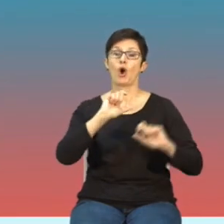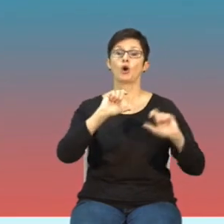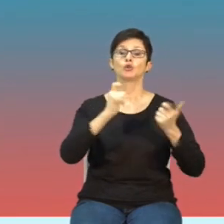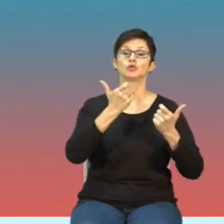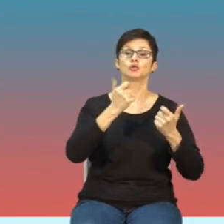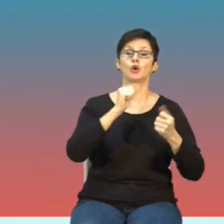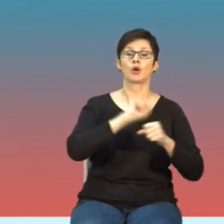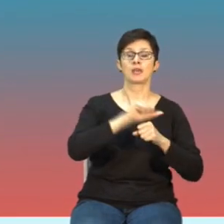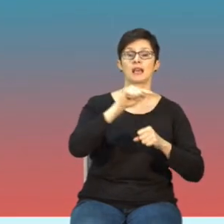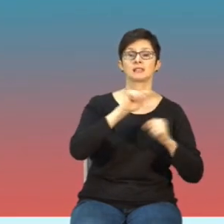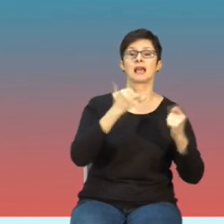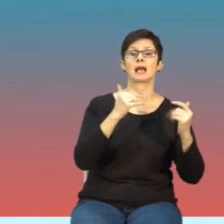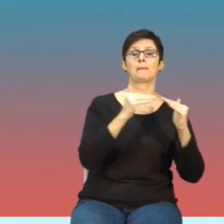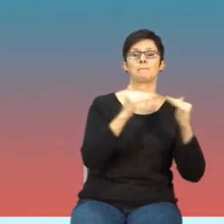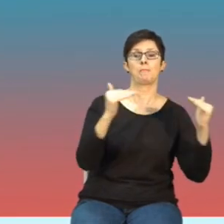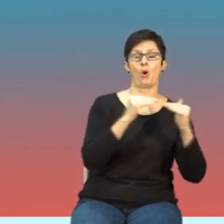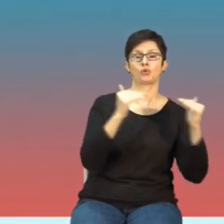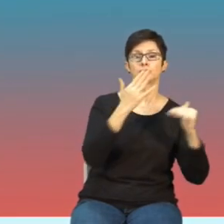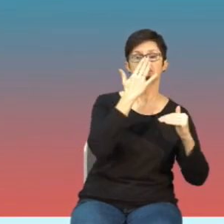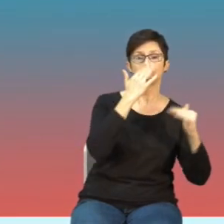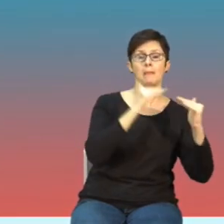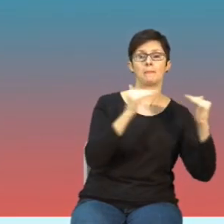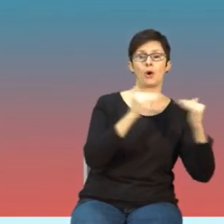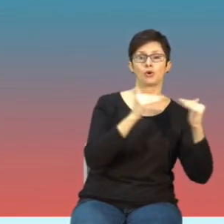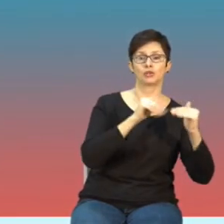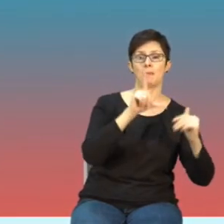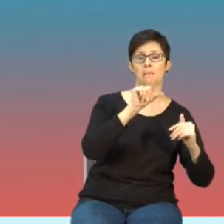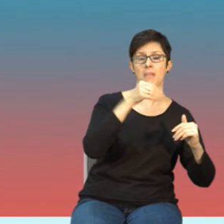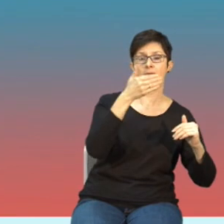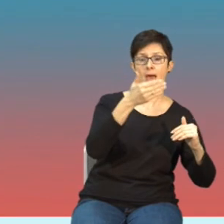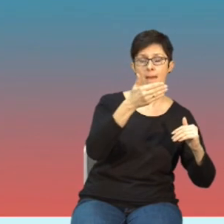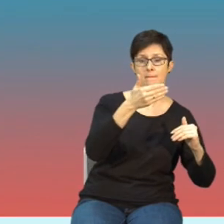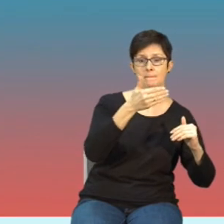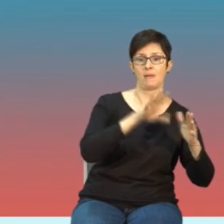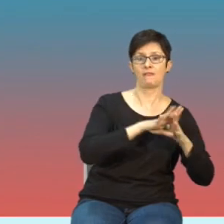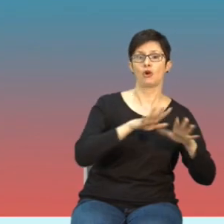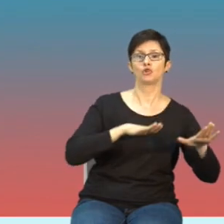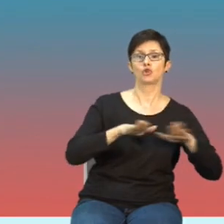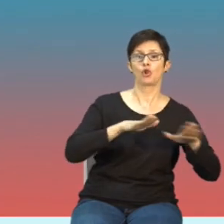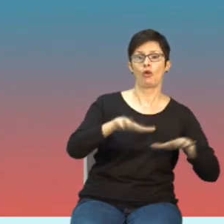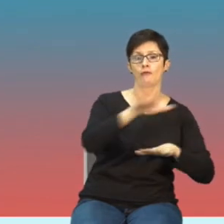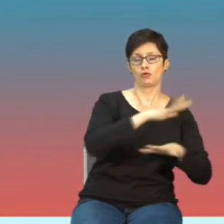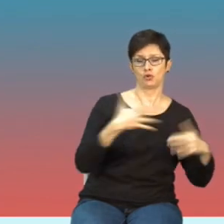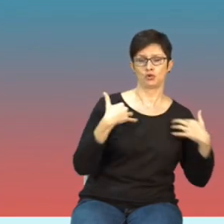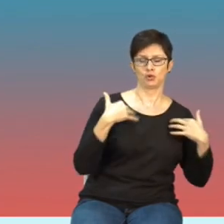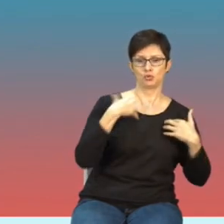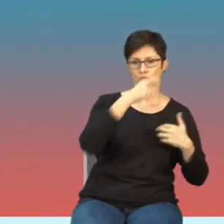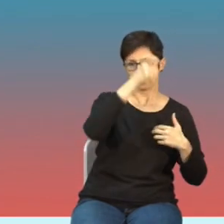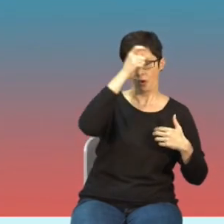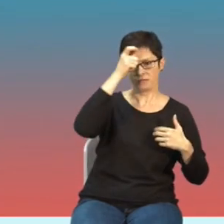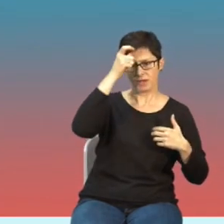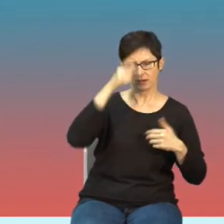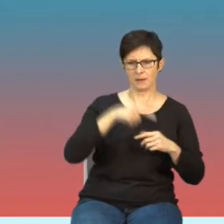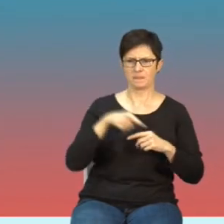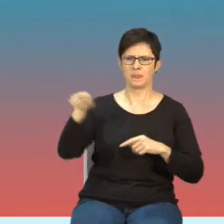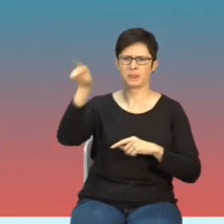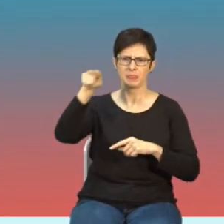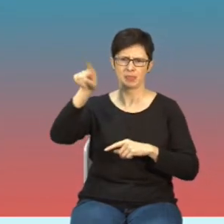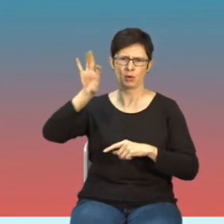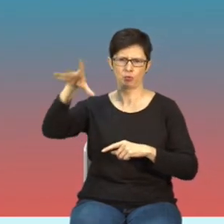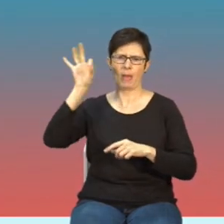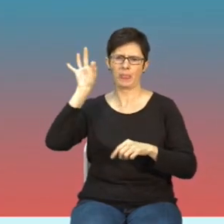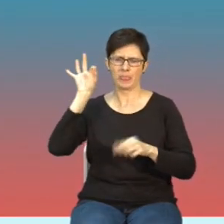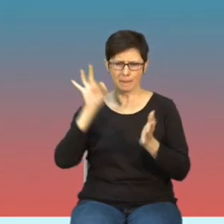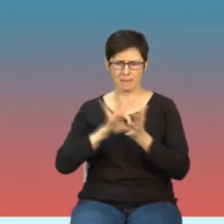z poziomami pule elektromagnetycznych w środowisku życia człowieka no żeby i będą krzyczeli